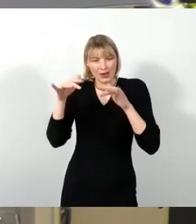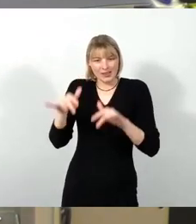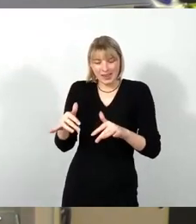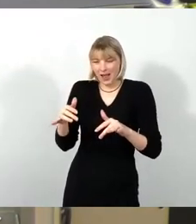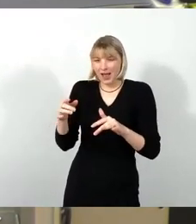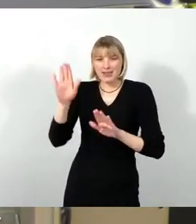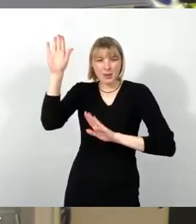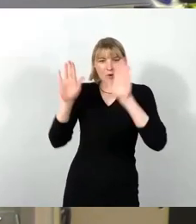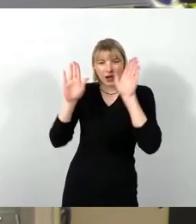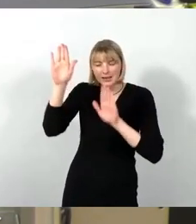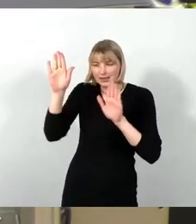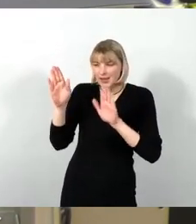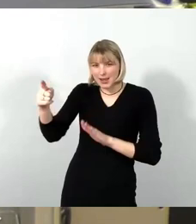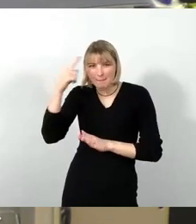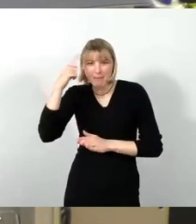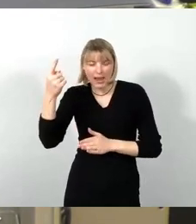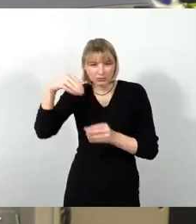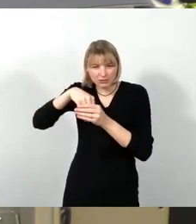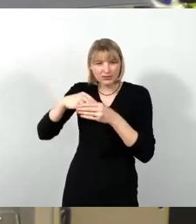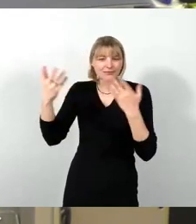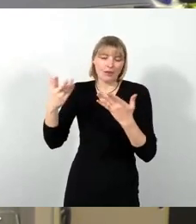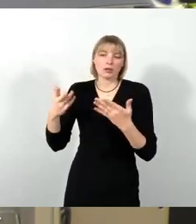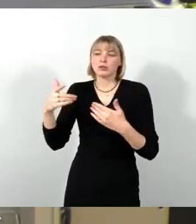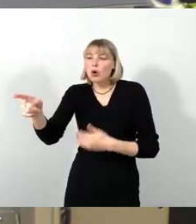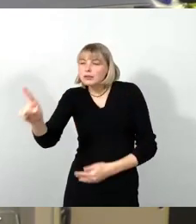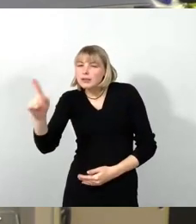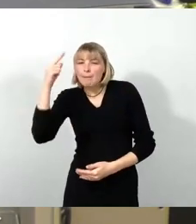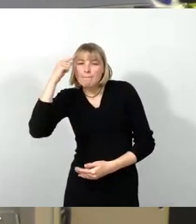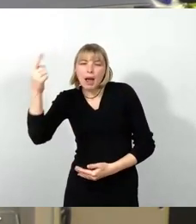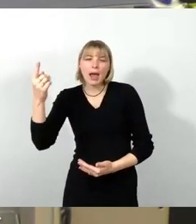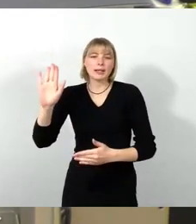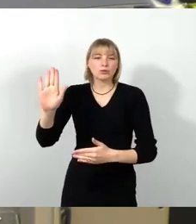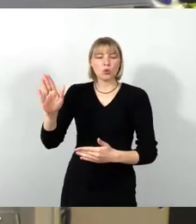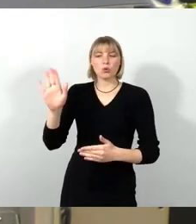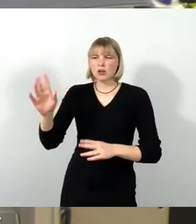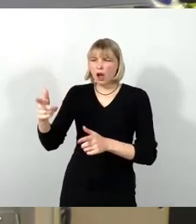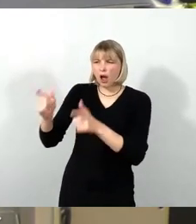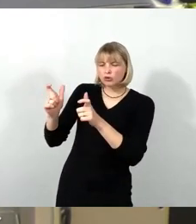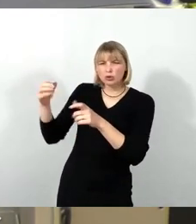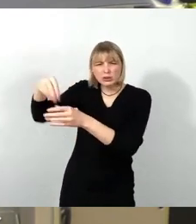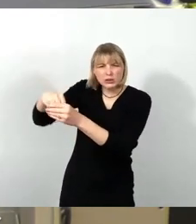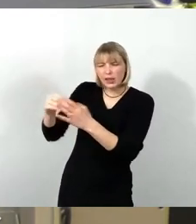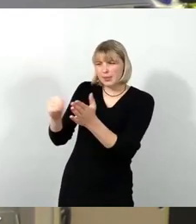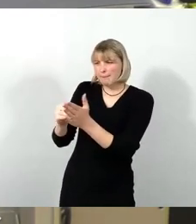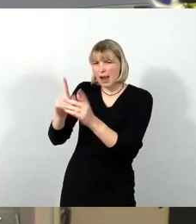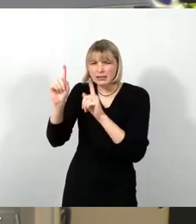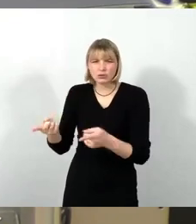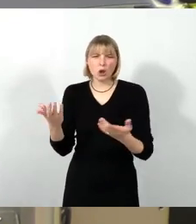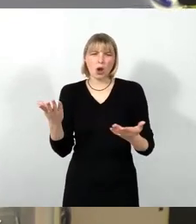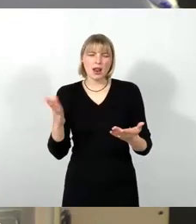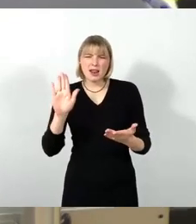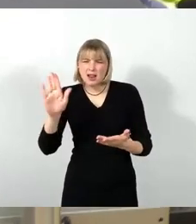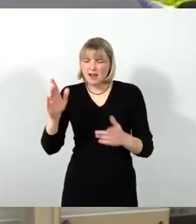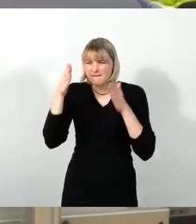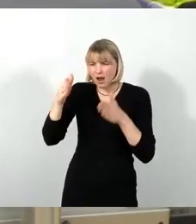Ihre Meinung, und die soll auch in Ihrem Ausschuss genau mit Ihren Fachleuten besetzt werden, Sie wollen nur Ihre Fachleute.